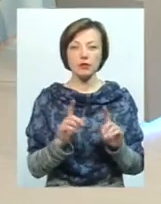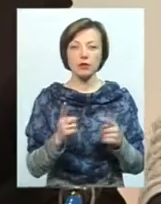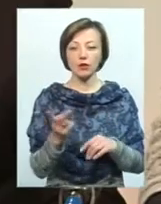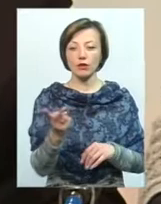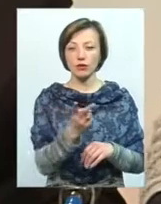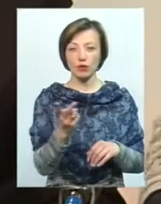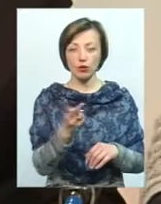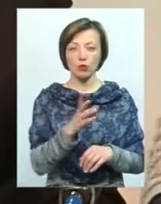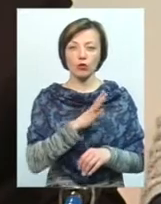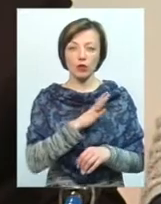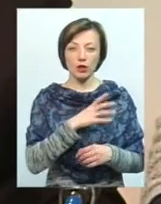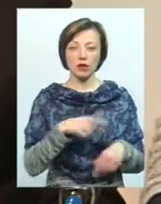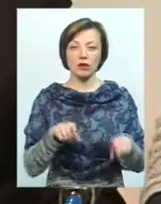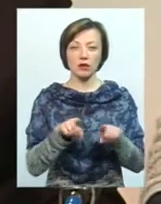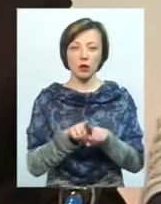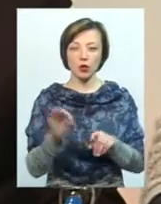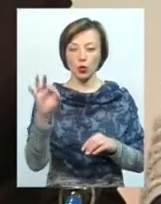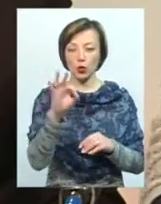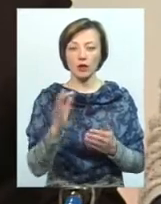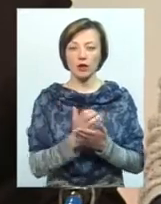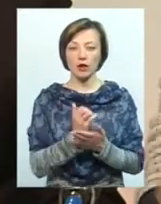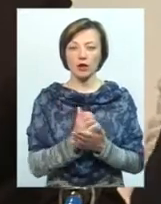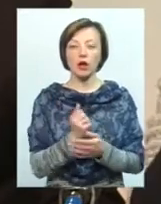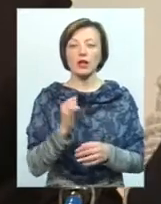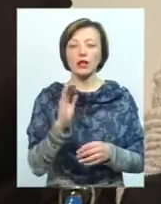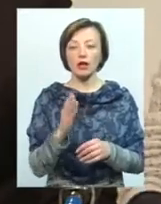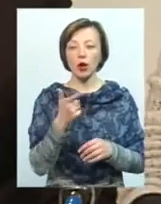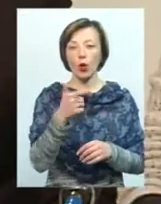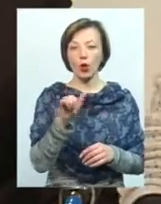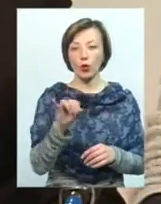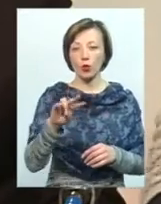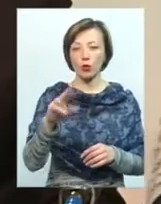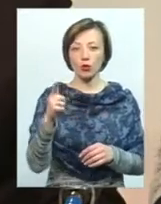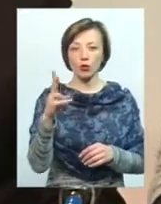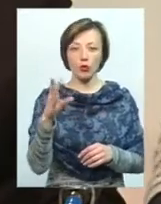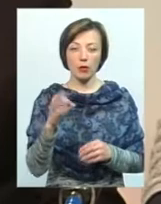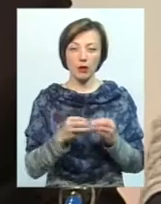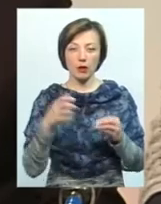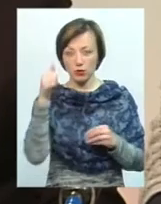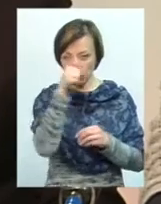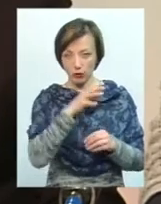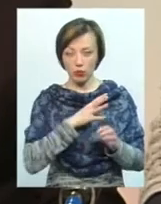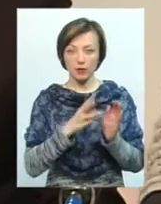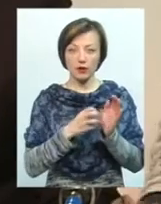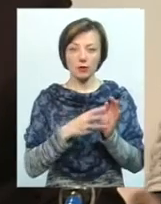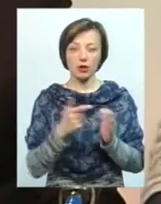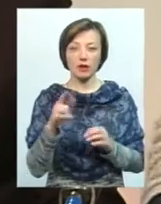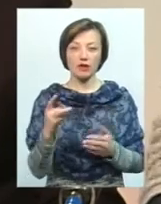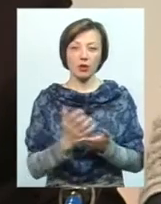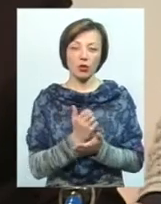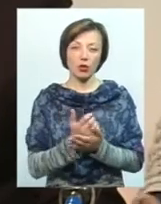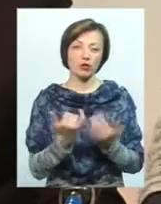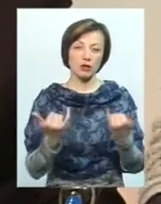в двох із них були також нуліві доходи, лише от Гунько в нього було в минулому, у 15-му році було 800 гривень доходу. Ну,